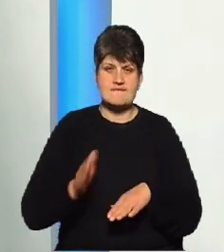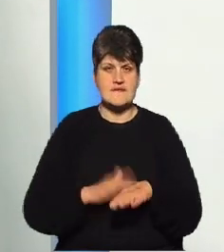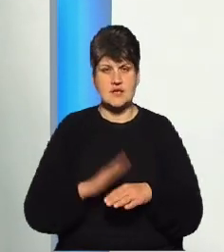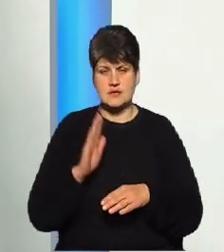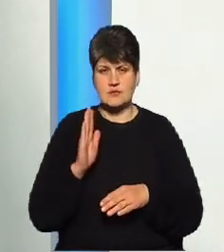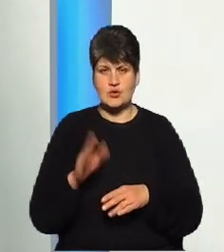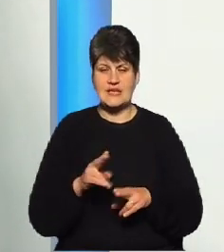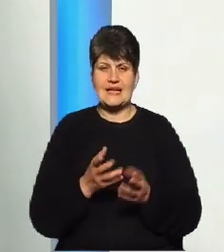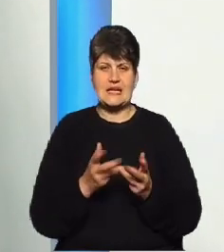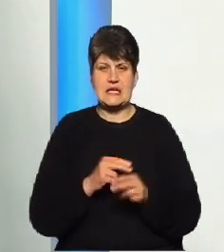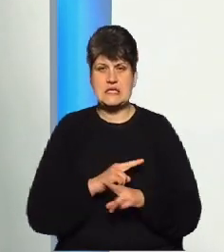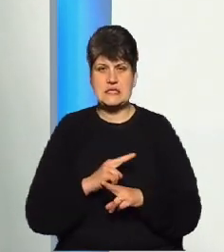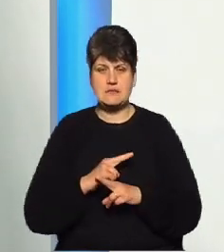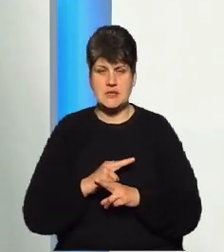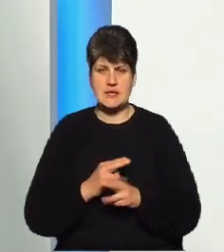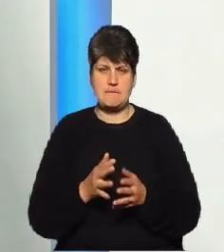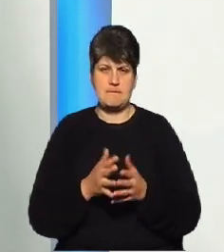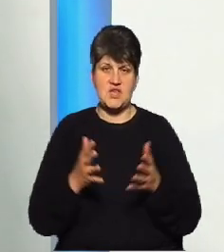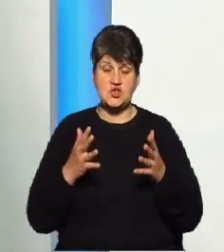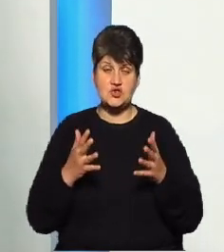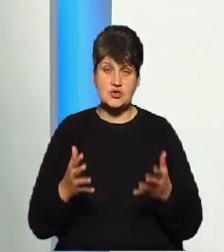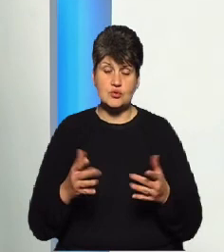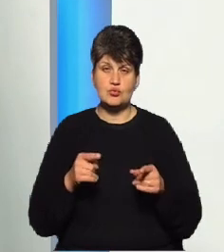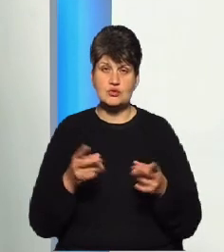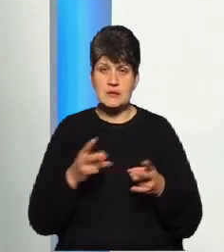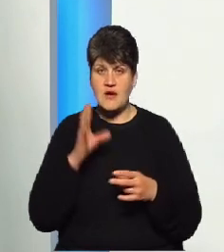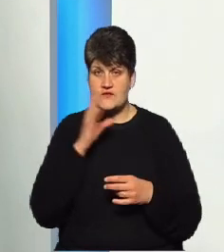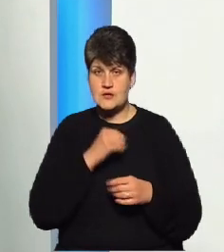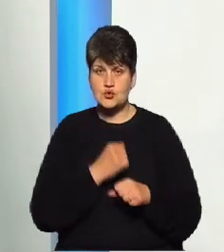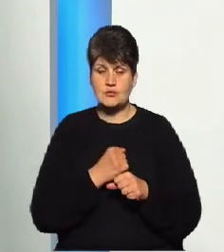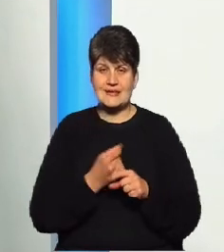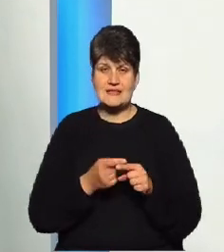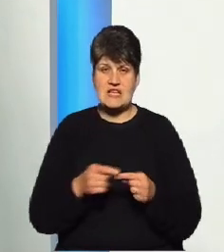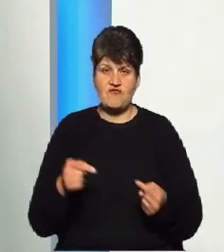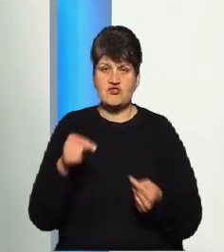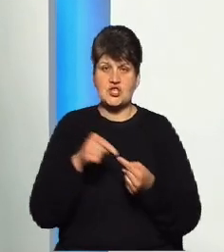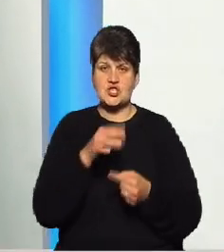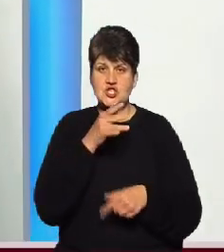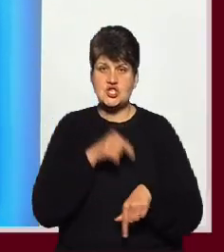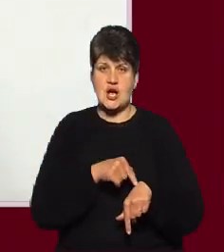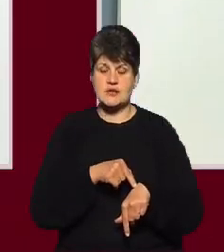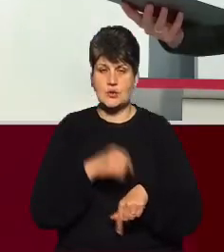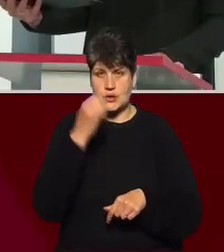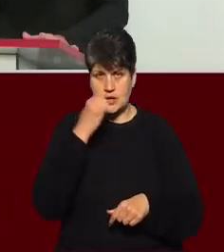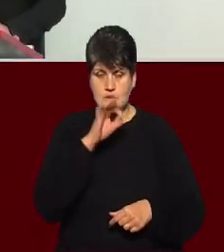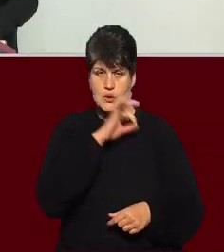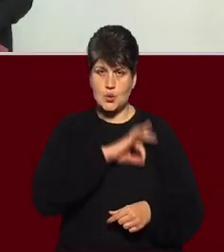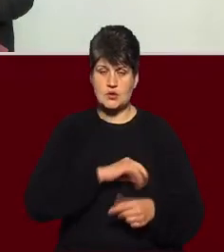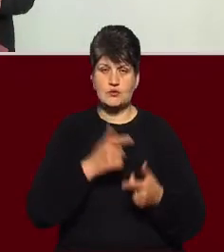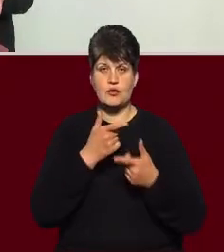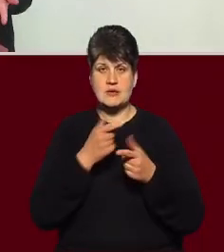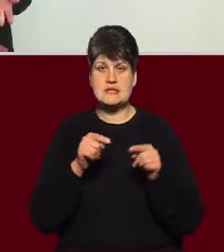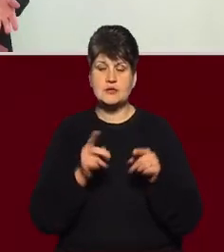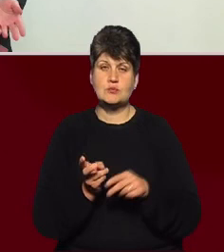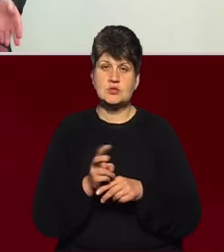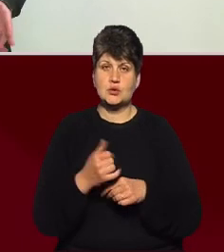набагато вища. І тому треба встигнути зробити це вчасно. Дякую за таку корисну інформацію, за те, що завітали до нас у студію.